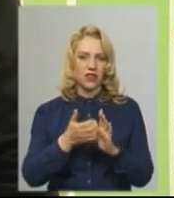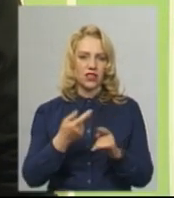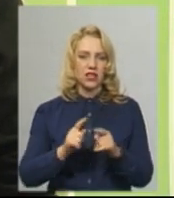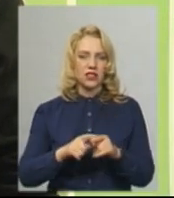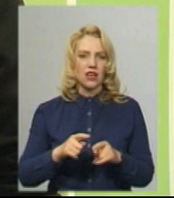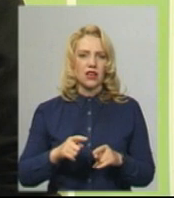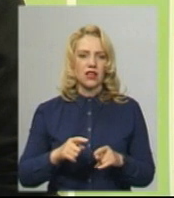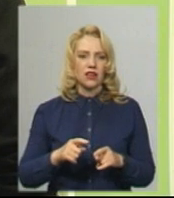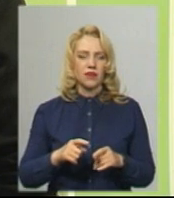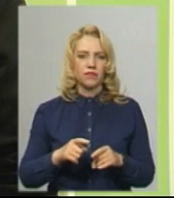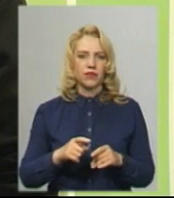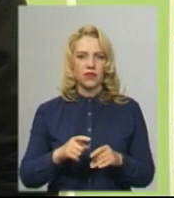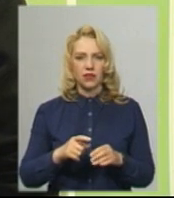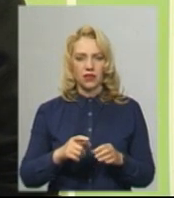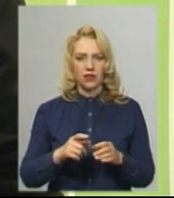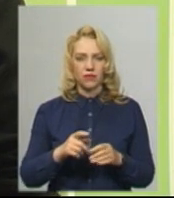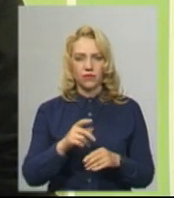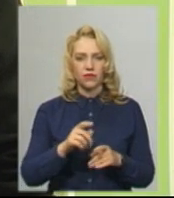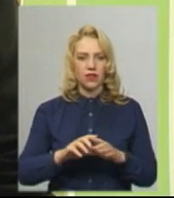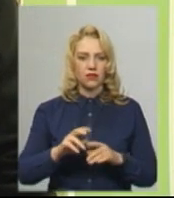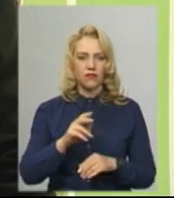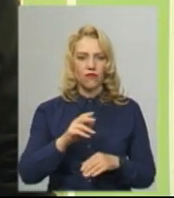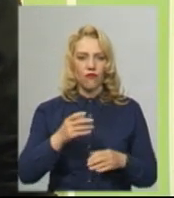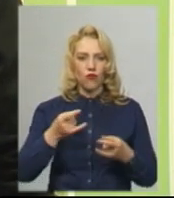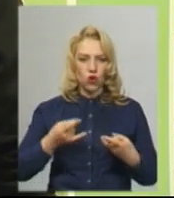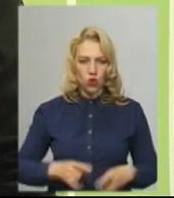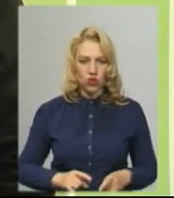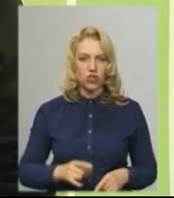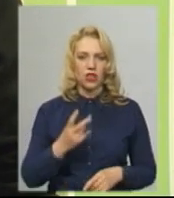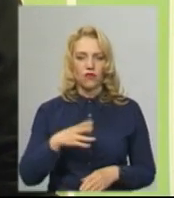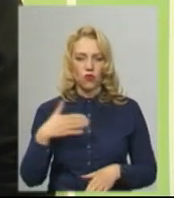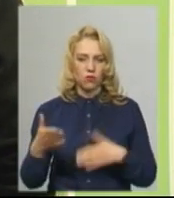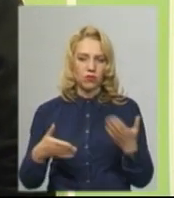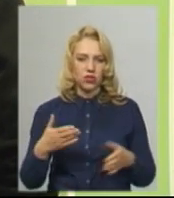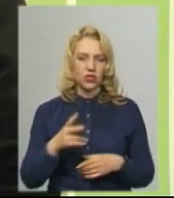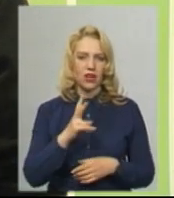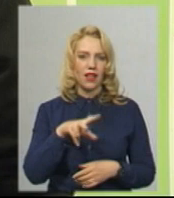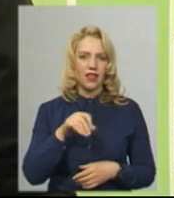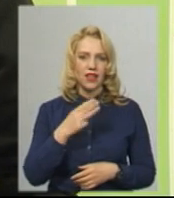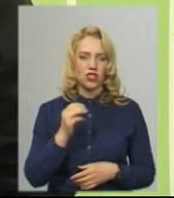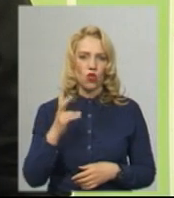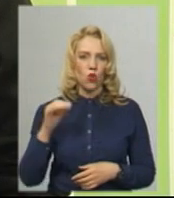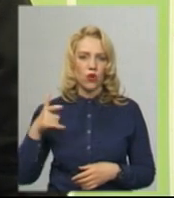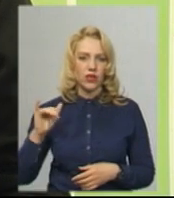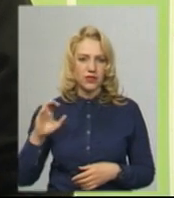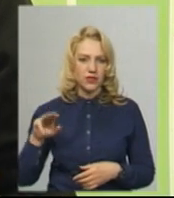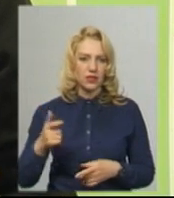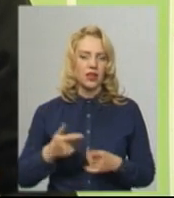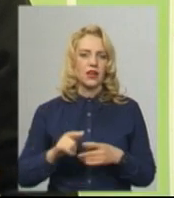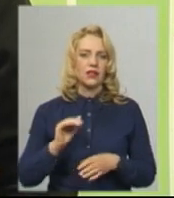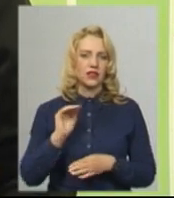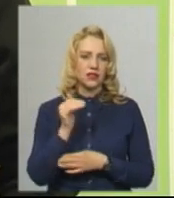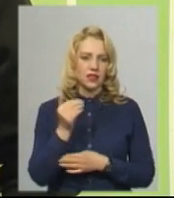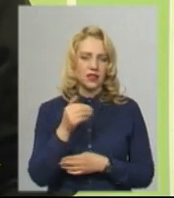двобічна клишинова гість, ну і супутних в плані тонусу, дистонусу. Тобто у нас дитина